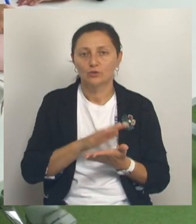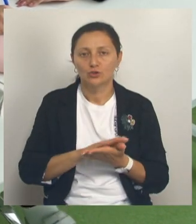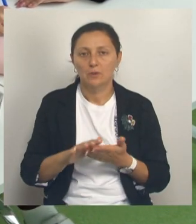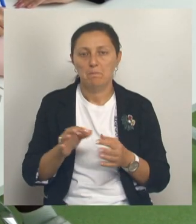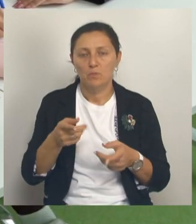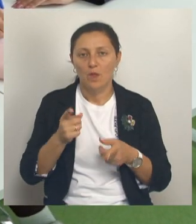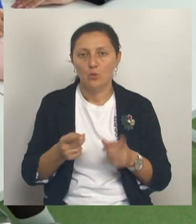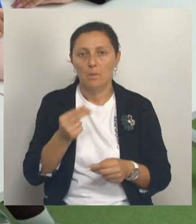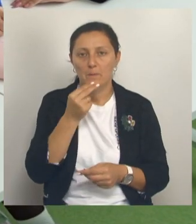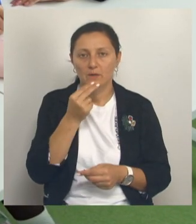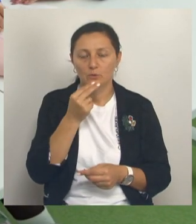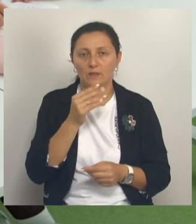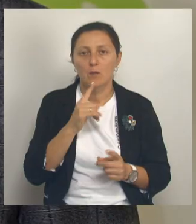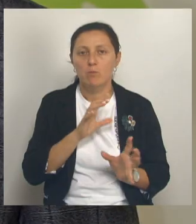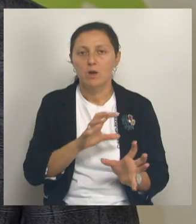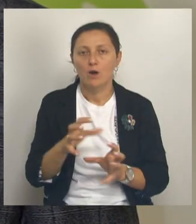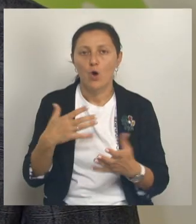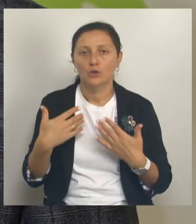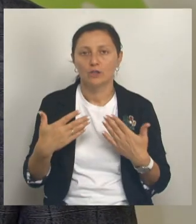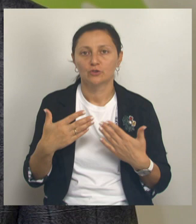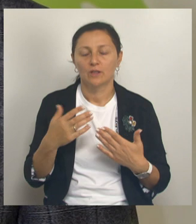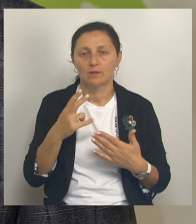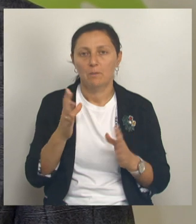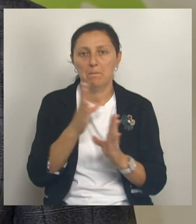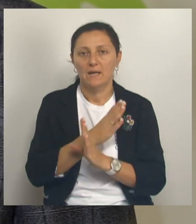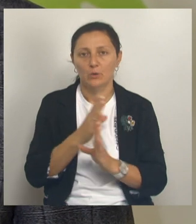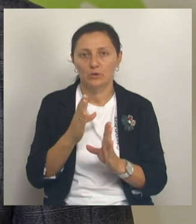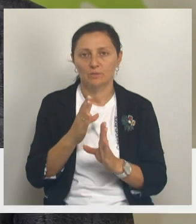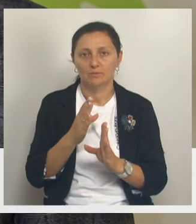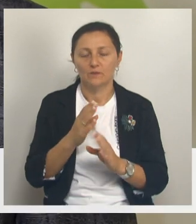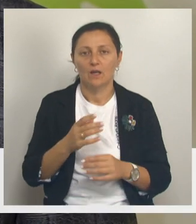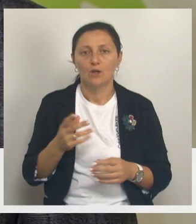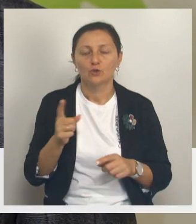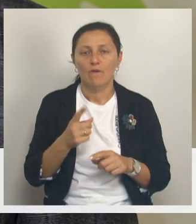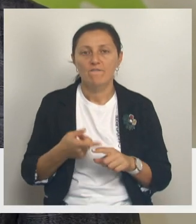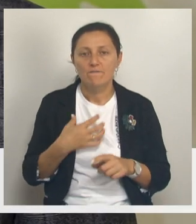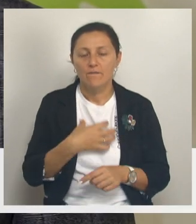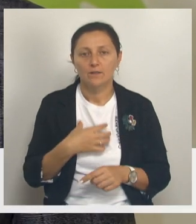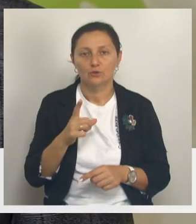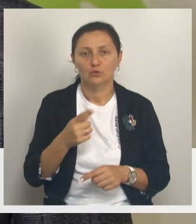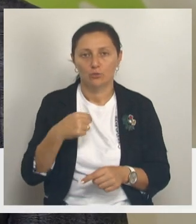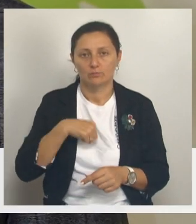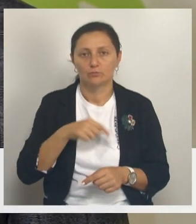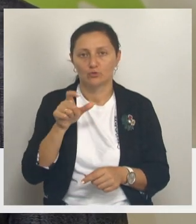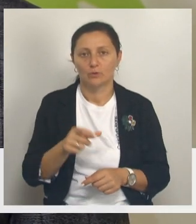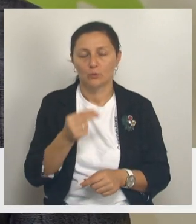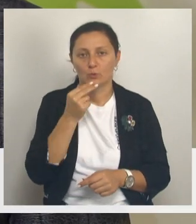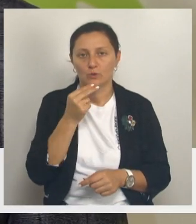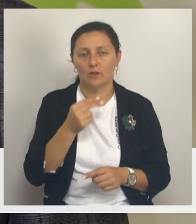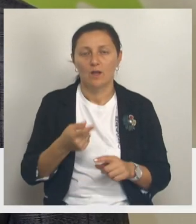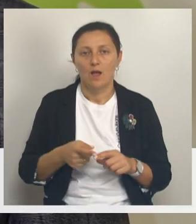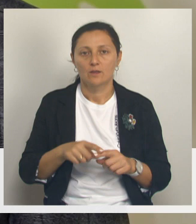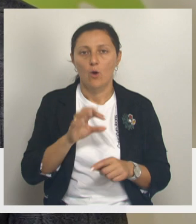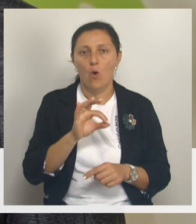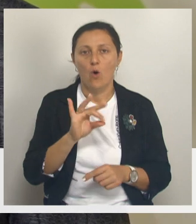бережном отношении к окружающей среде. Что может быть важнее, чем то, что мы едим. Поэтому проект «Органика» как-то из лучших этому